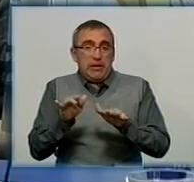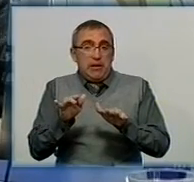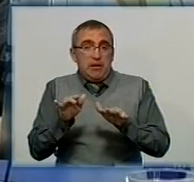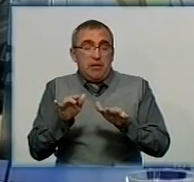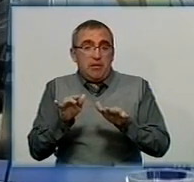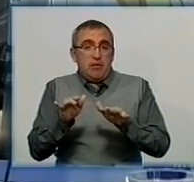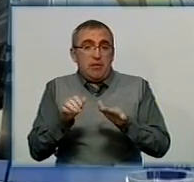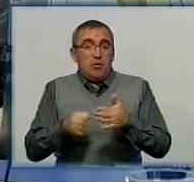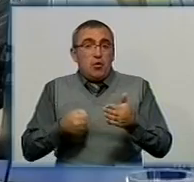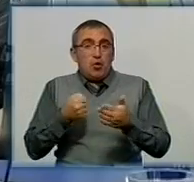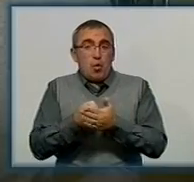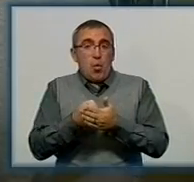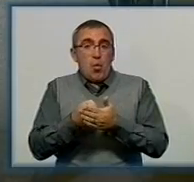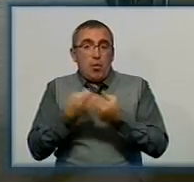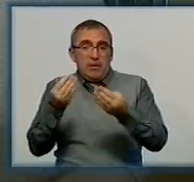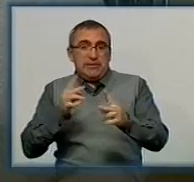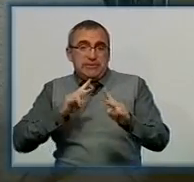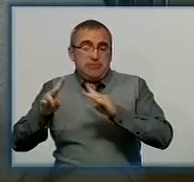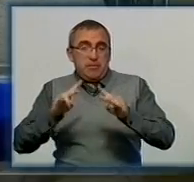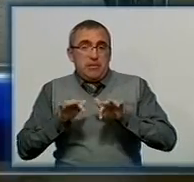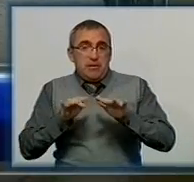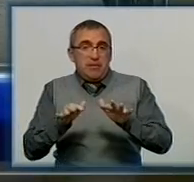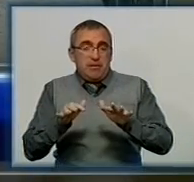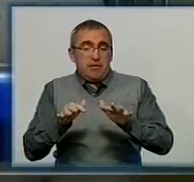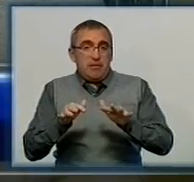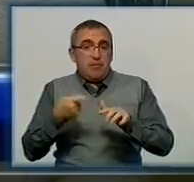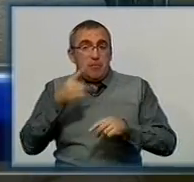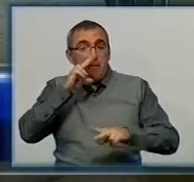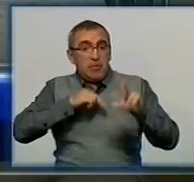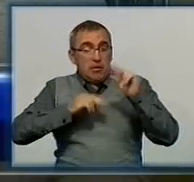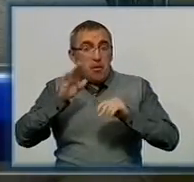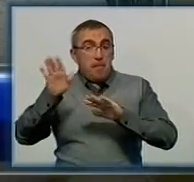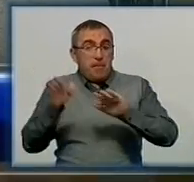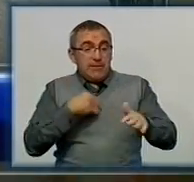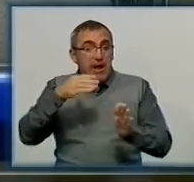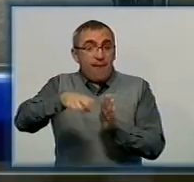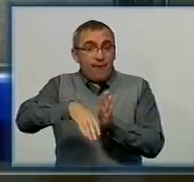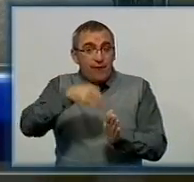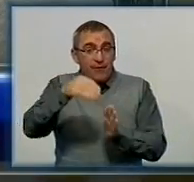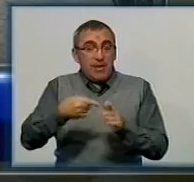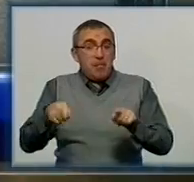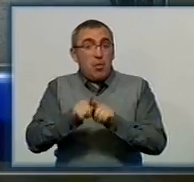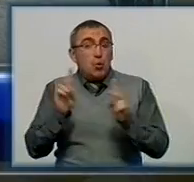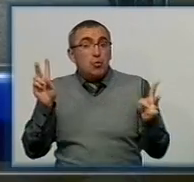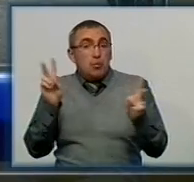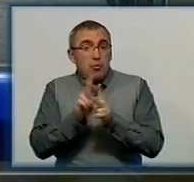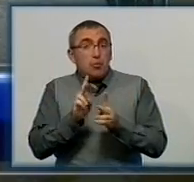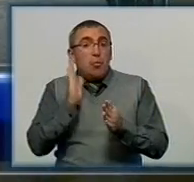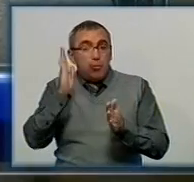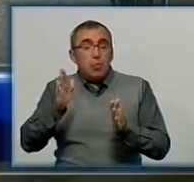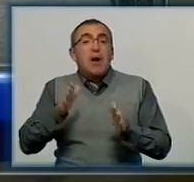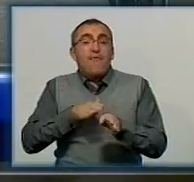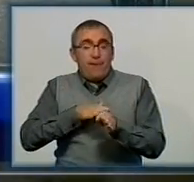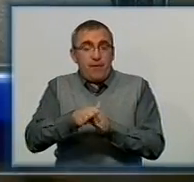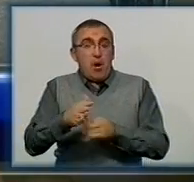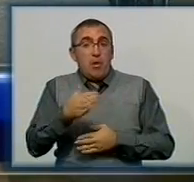вдатися до сепаратистських закликів. Ми маємо такі сподівання, що після виборів подібні зустрічі знову таки будуть відбуватися